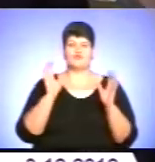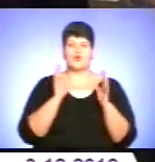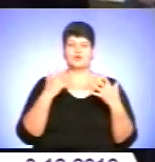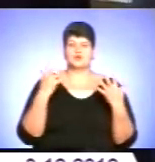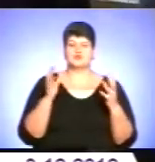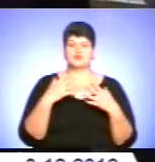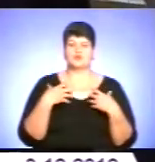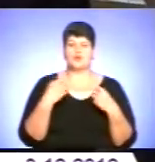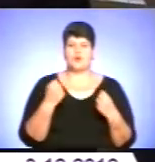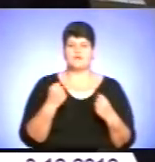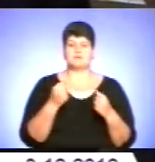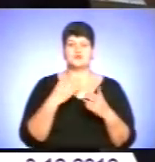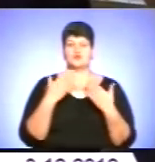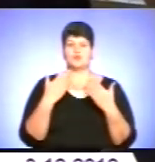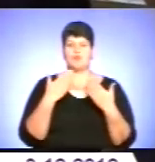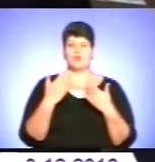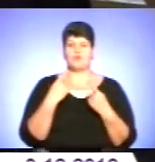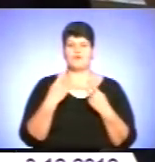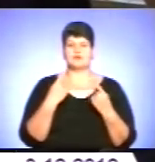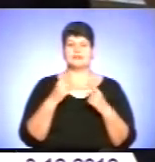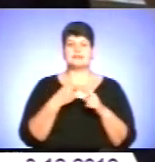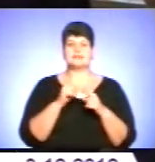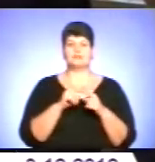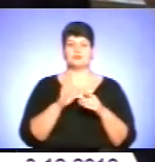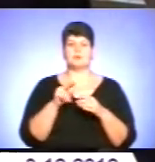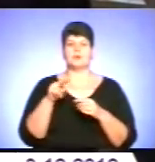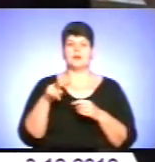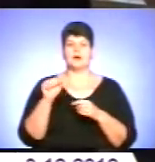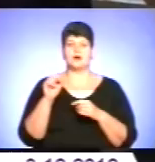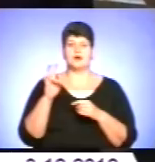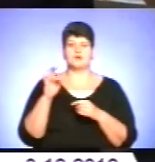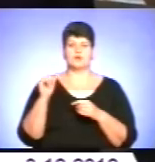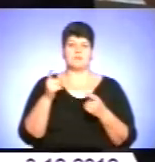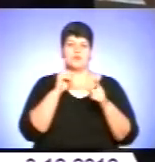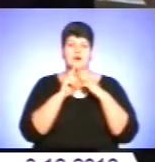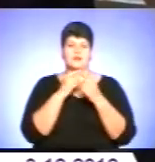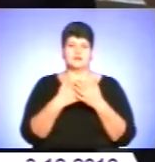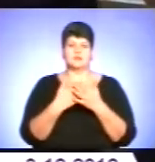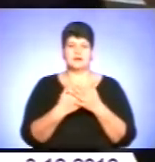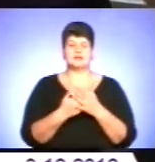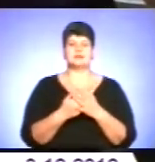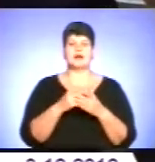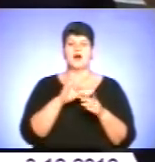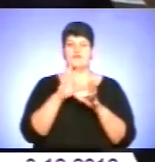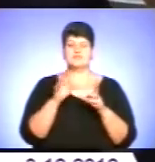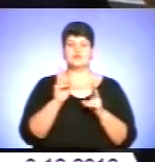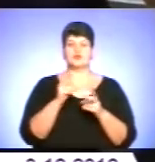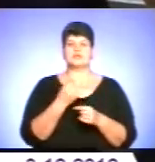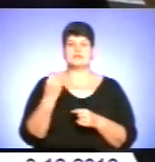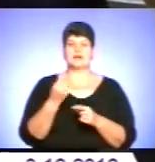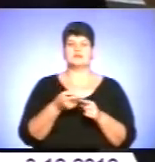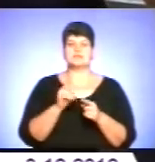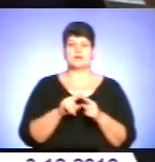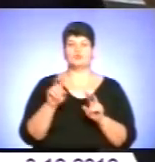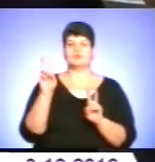'я. Між собою поговорити, як казав, що це буде планерка, або якась нарада. А щоб всі, хто цікавиться цією темою,